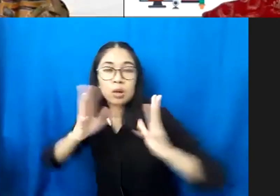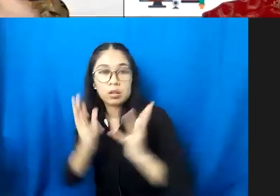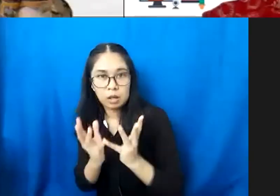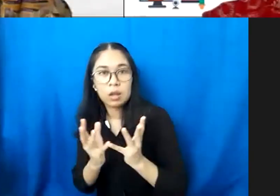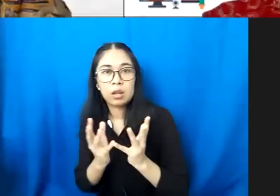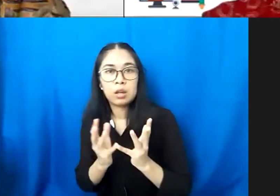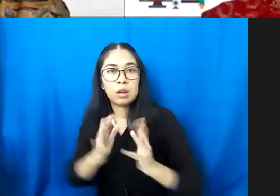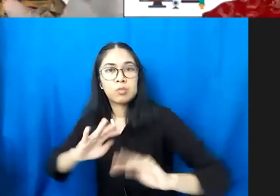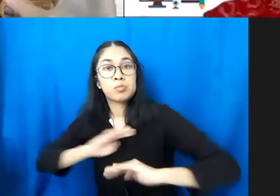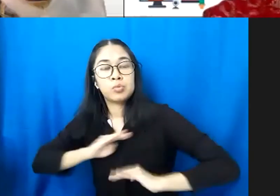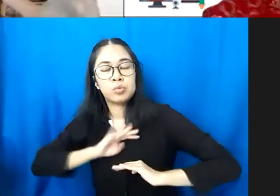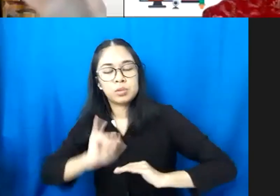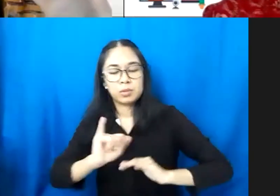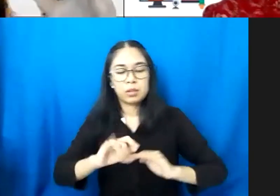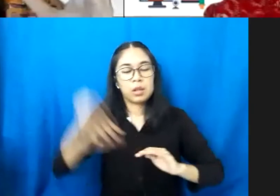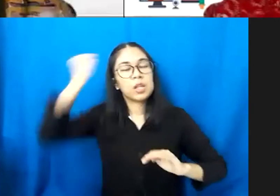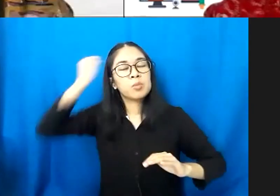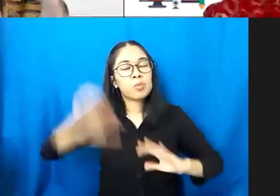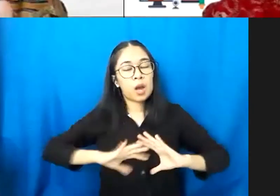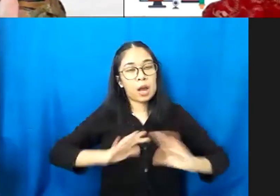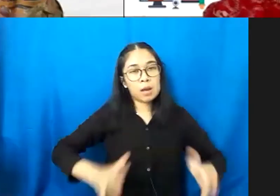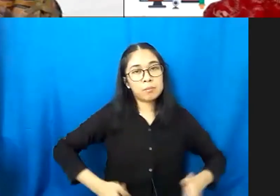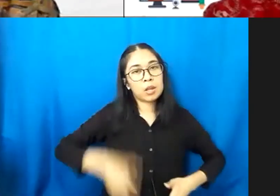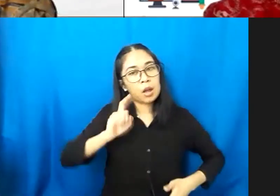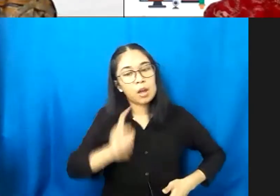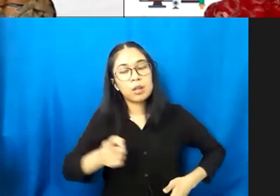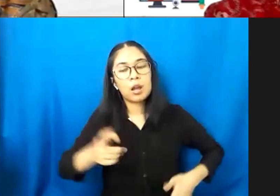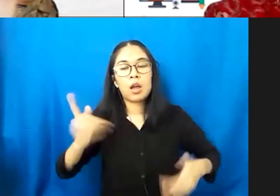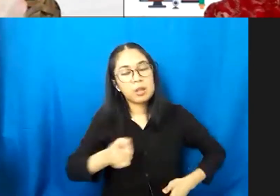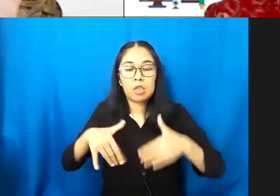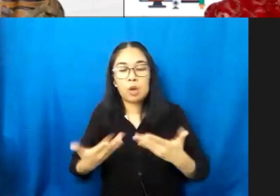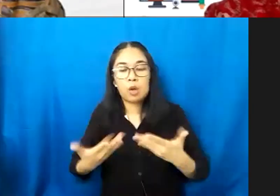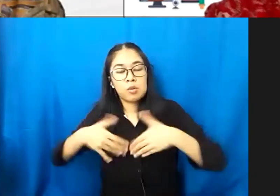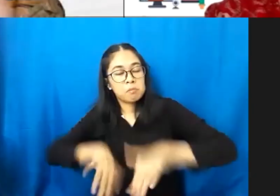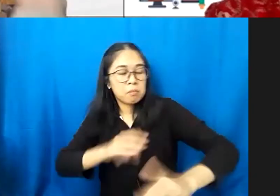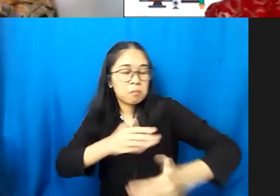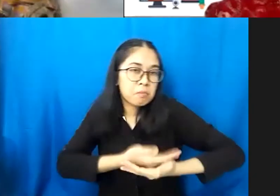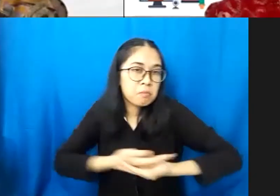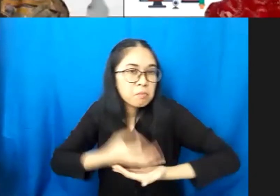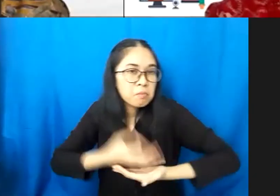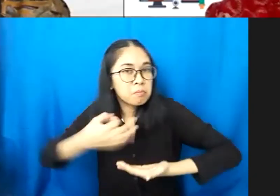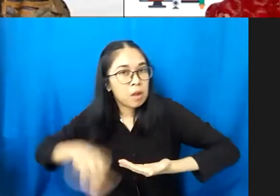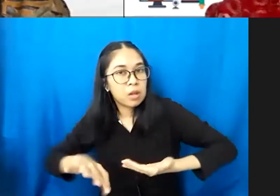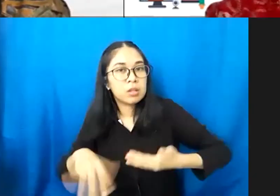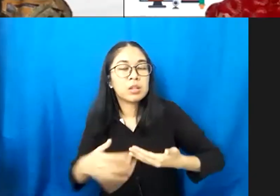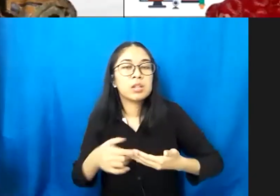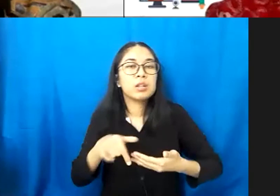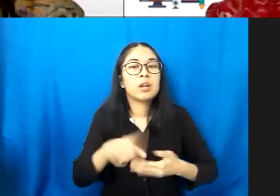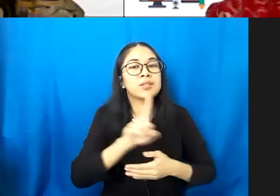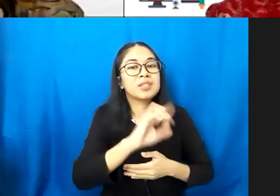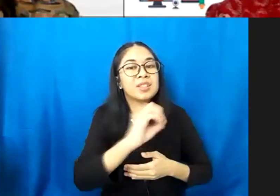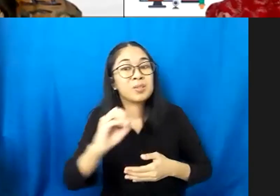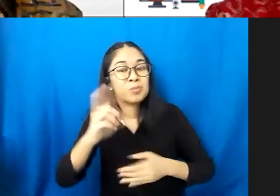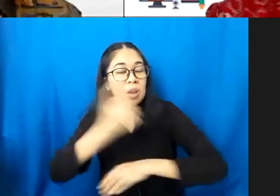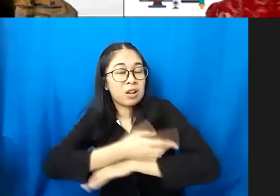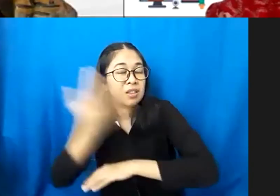ibu hamil punya anak baru lahir dan menyusui sampai baduta tadi atau seribu hari tadi itu